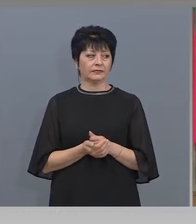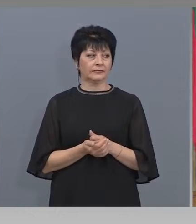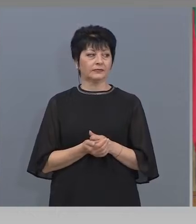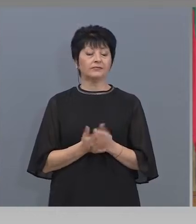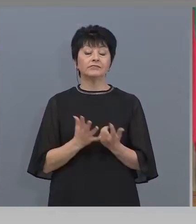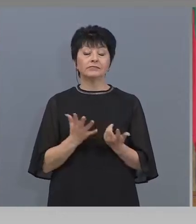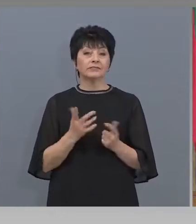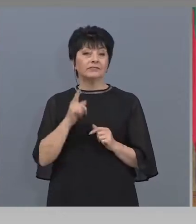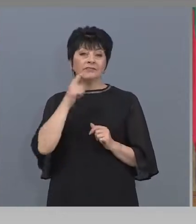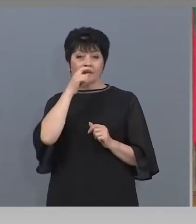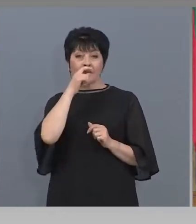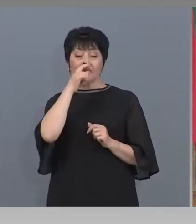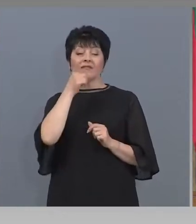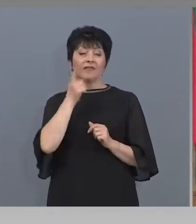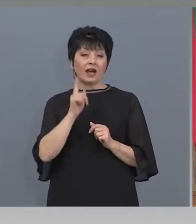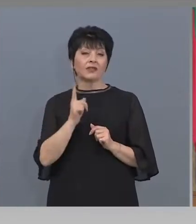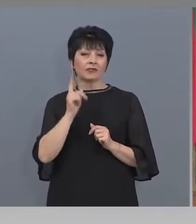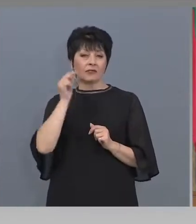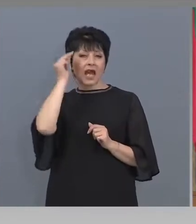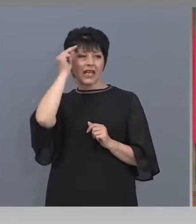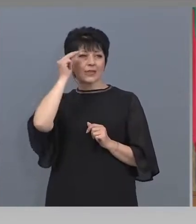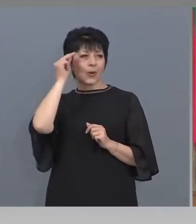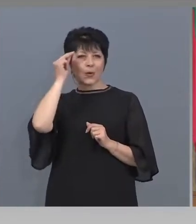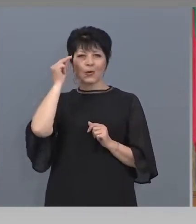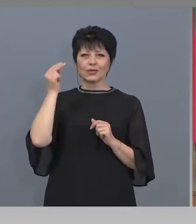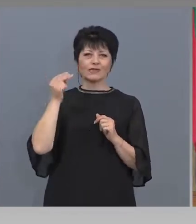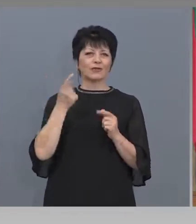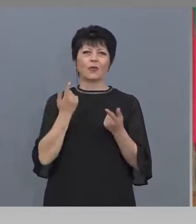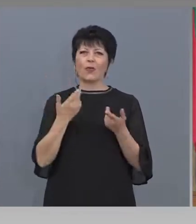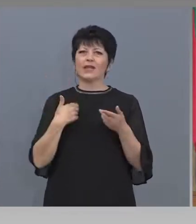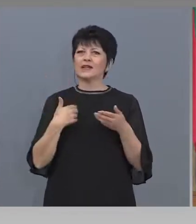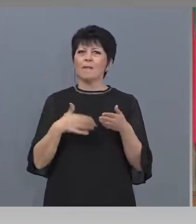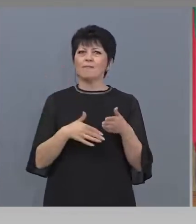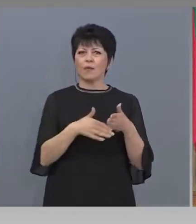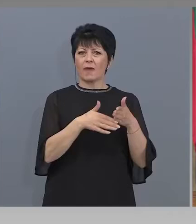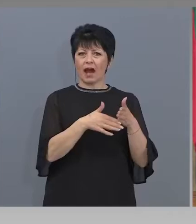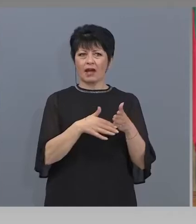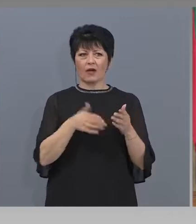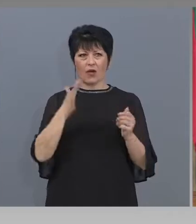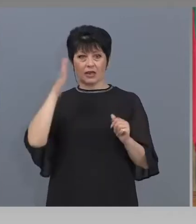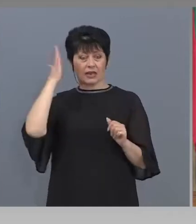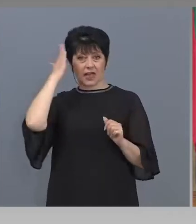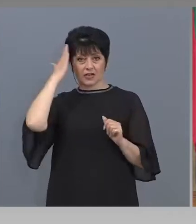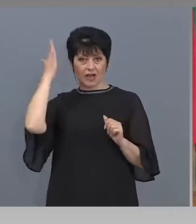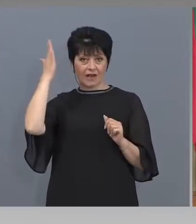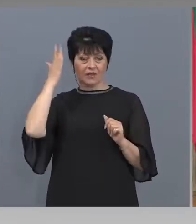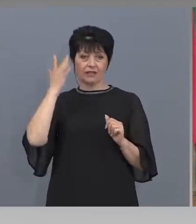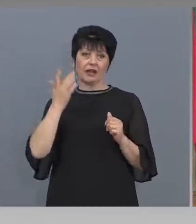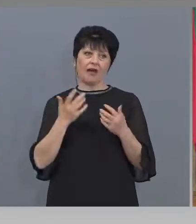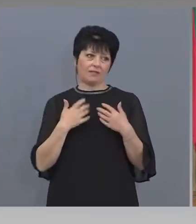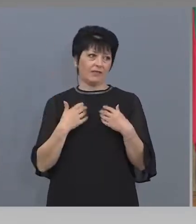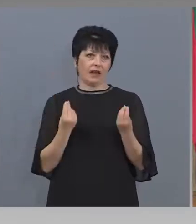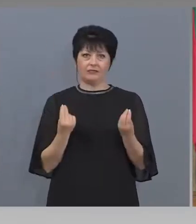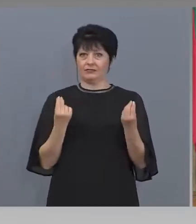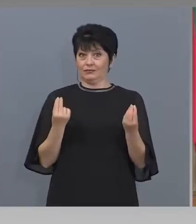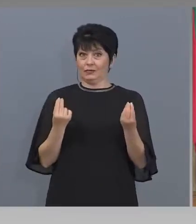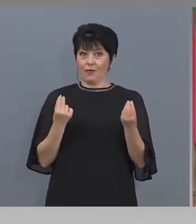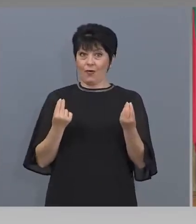важно е изкуството, което се подпомага, особено от държавата, да носи своята естетика.